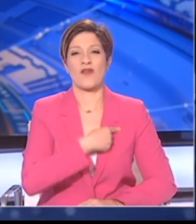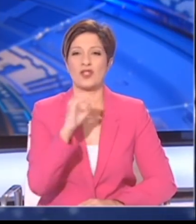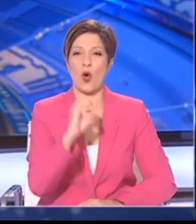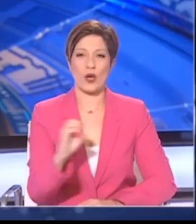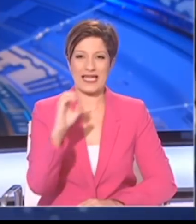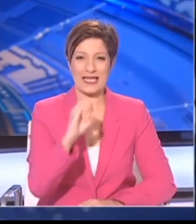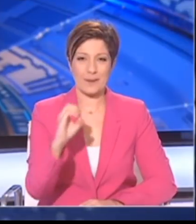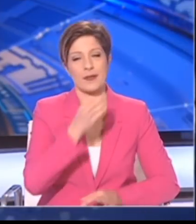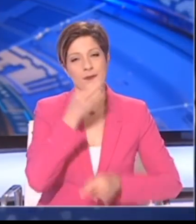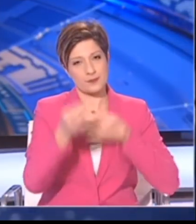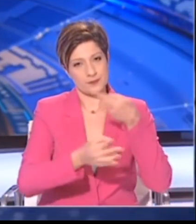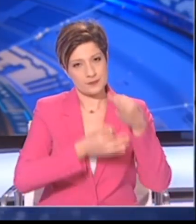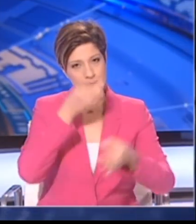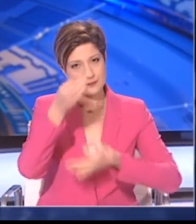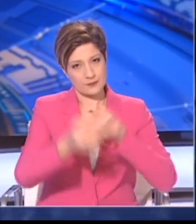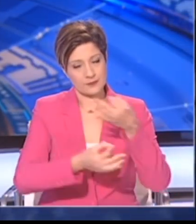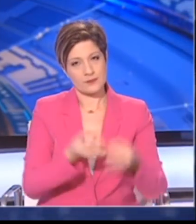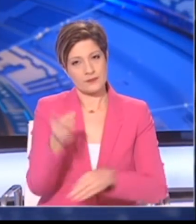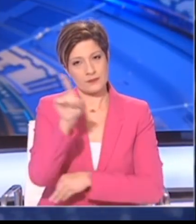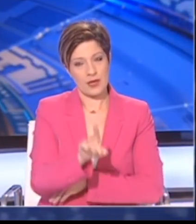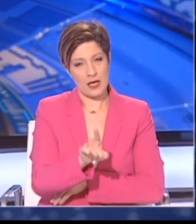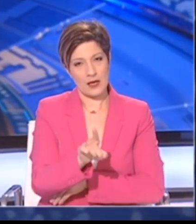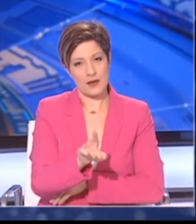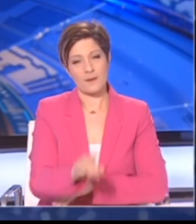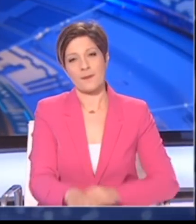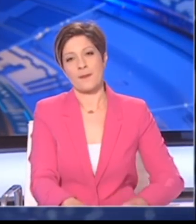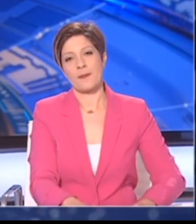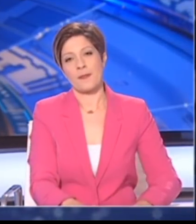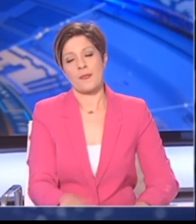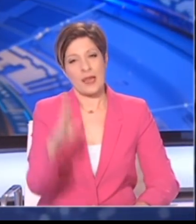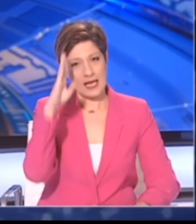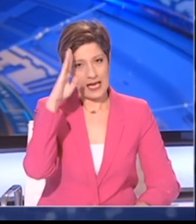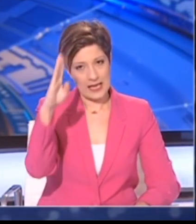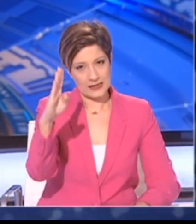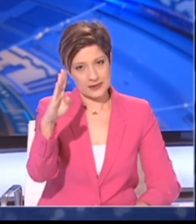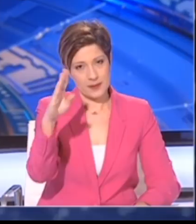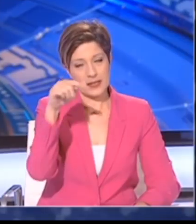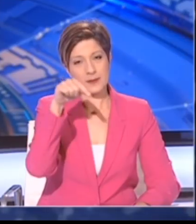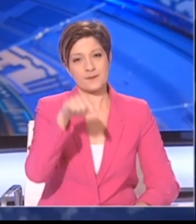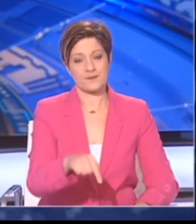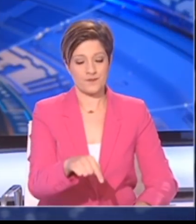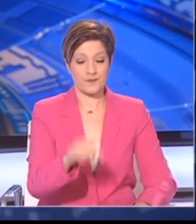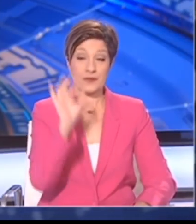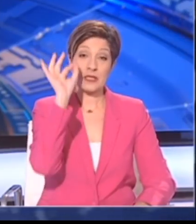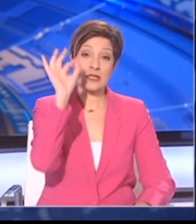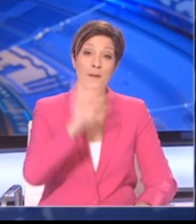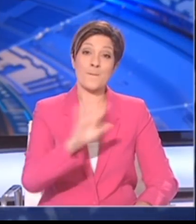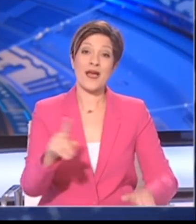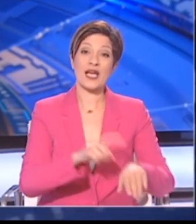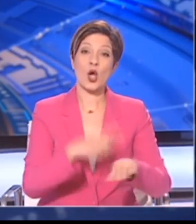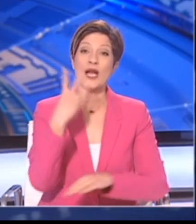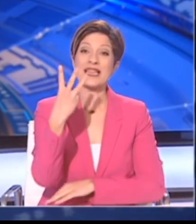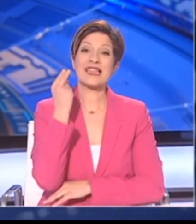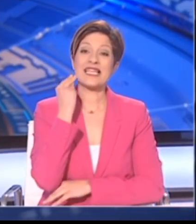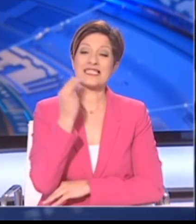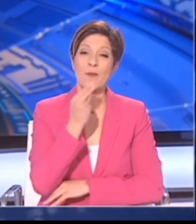Λευκοσίας, το ΚΥΠΗ θα μας ενημερώσει για τα υπόλοιπα δεδομένα. Καλησπέρα σας. Σύμφωνα με τα στοιχεία, μέχρι τις 3 το